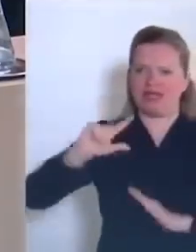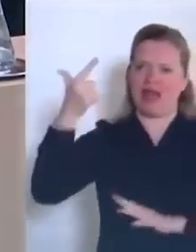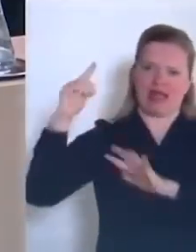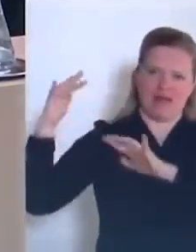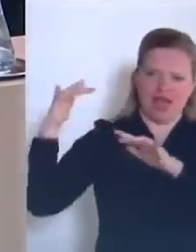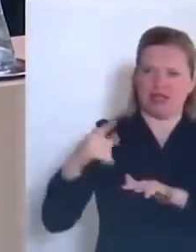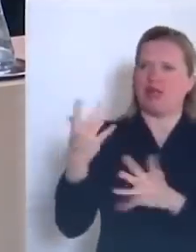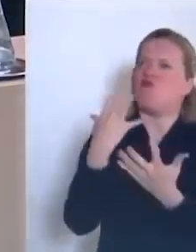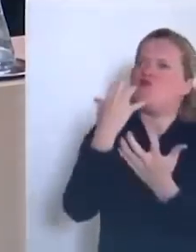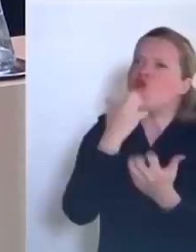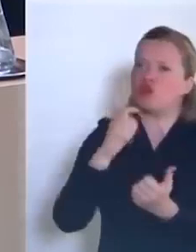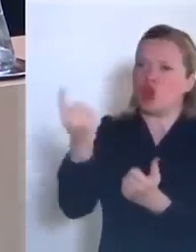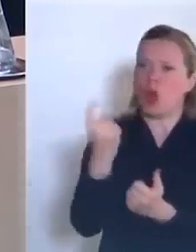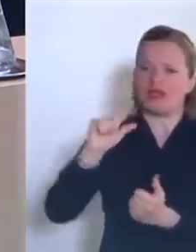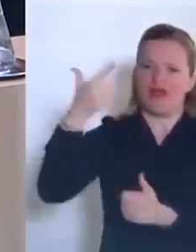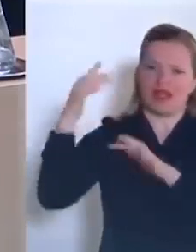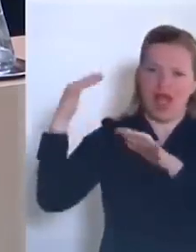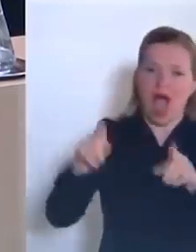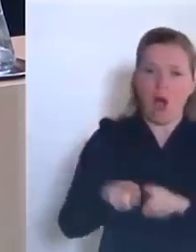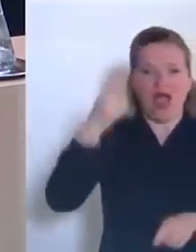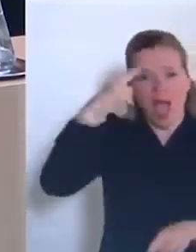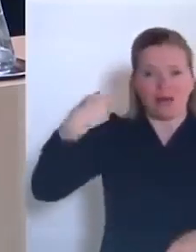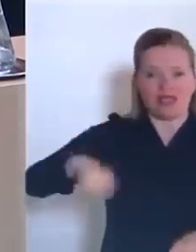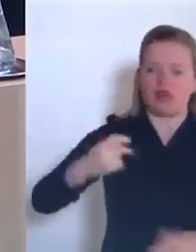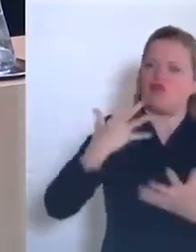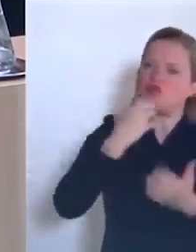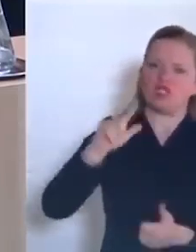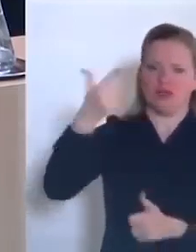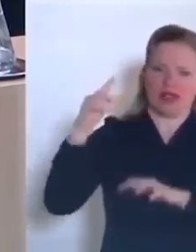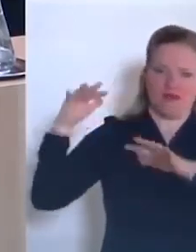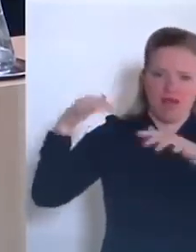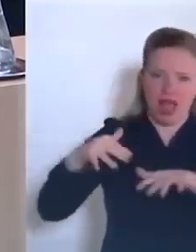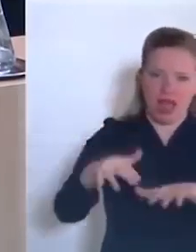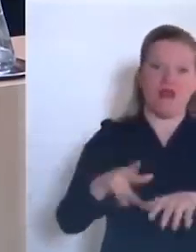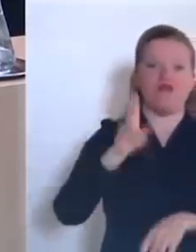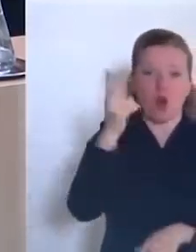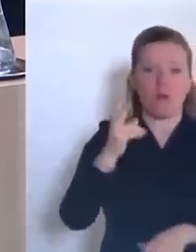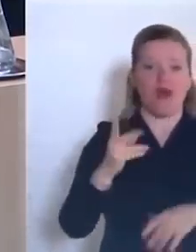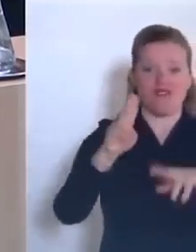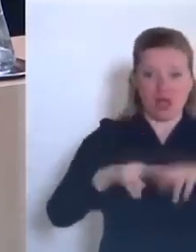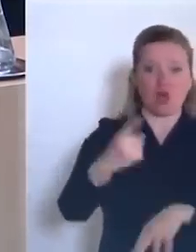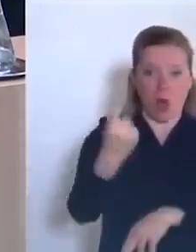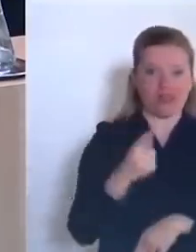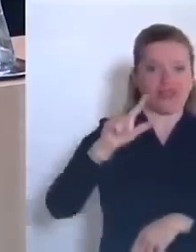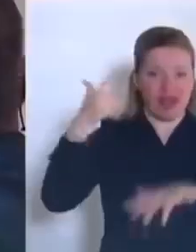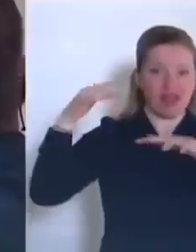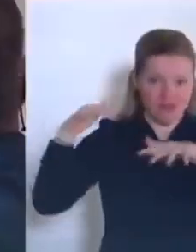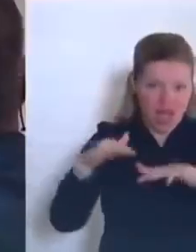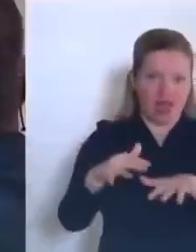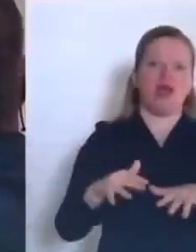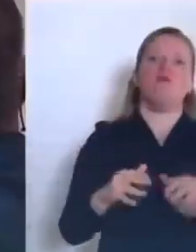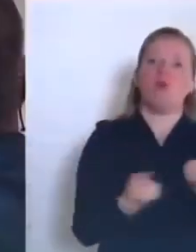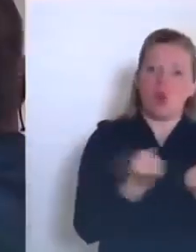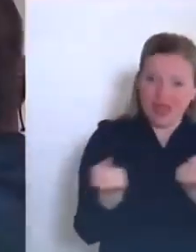proprio, come anche il Presidente, desiderate una seconda ondata in modo da poter giustificare cosa avete fatto a questa terra, a